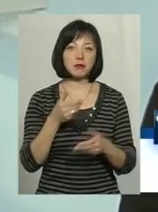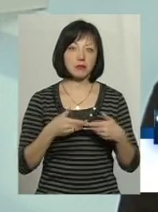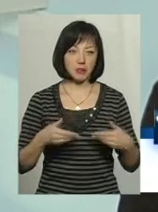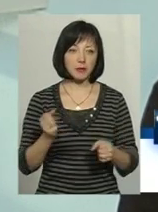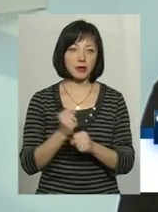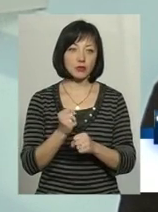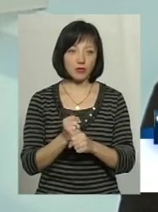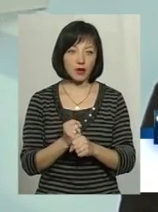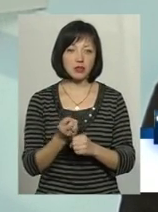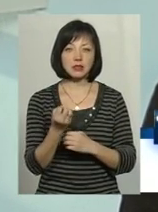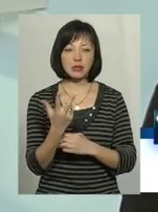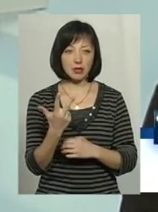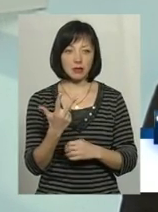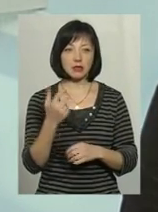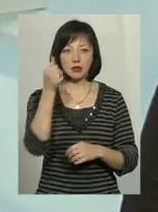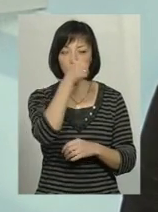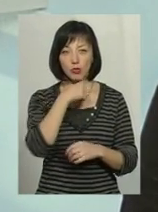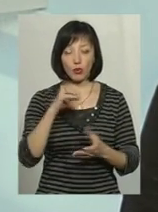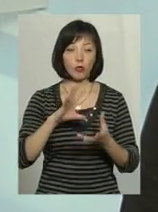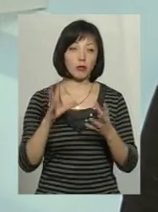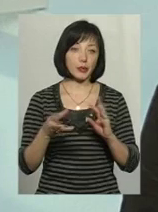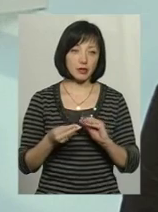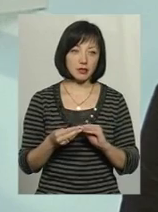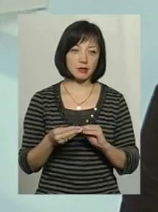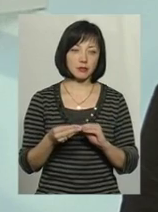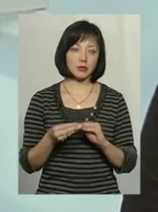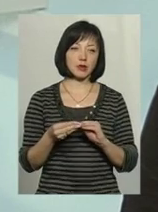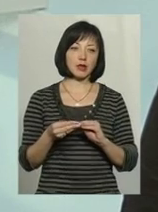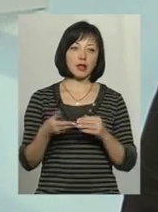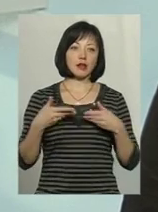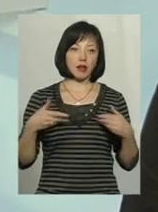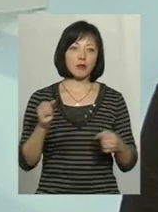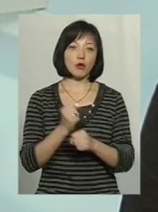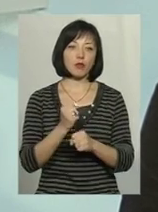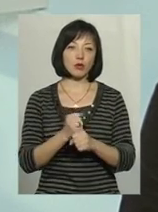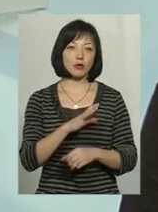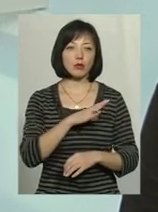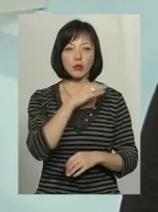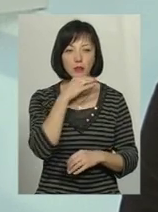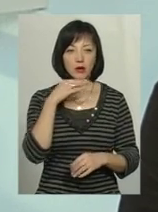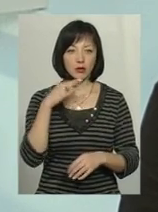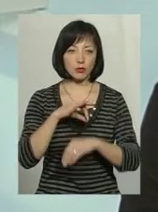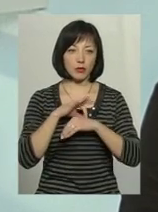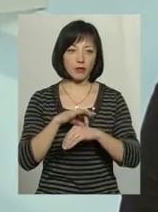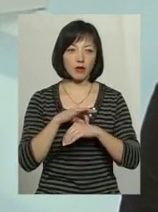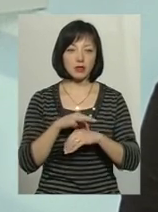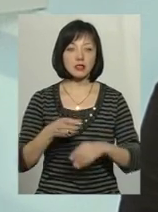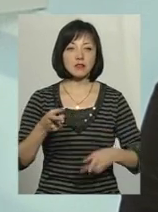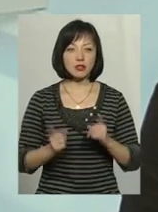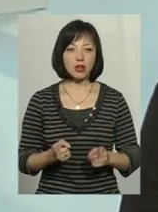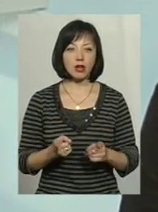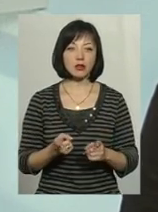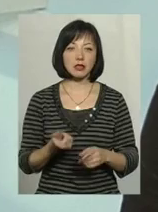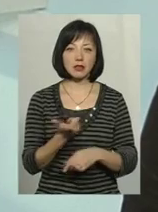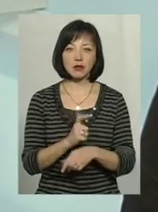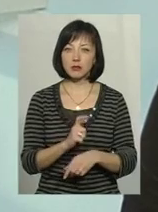працювали з 13-м роком. І тому, в принципі, нам роботи було дуже багато проведеної. І, звичайно, найбільше